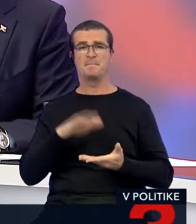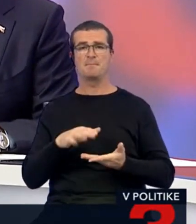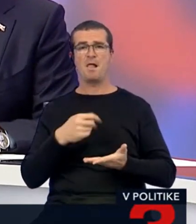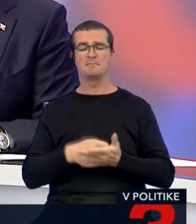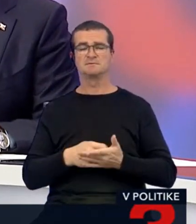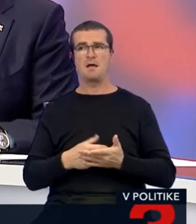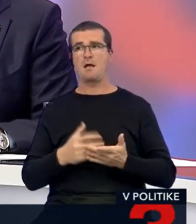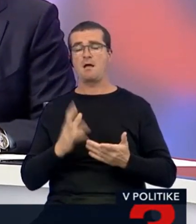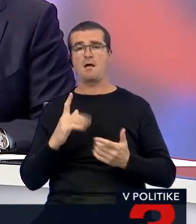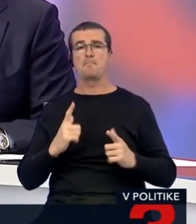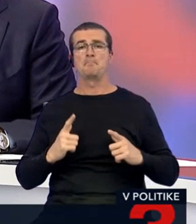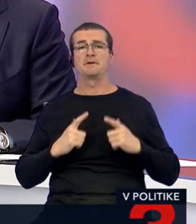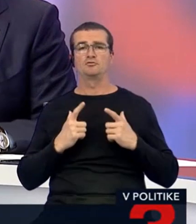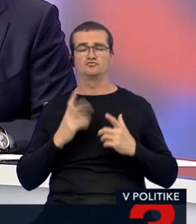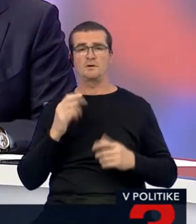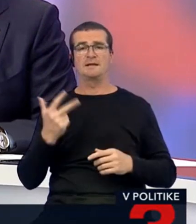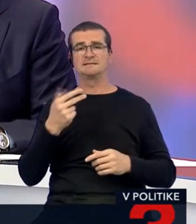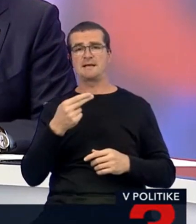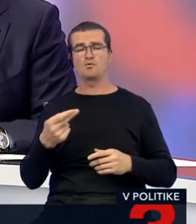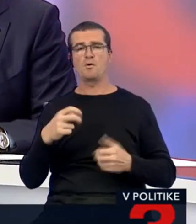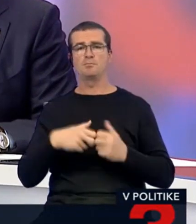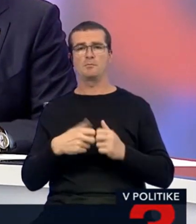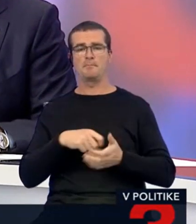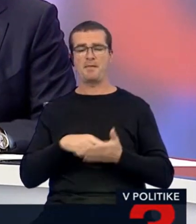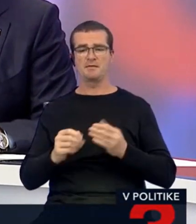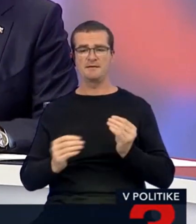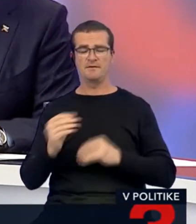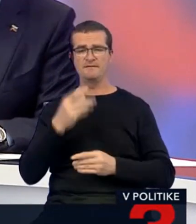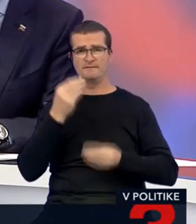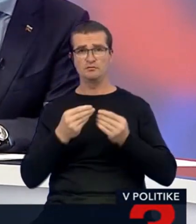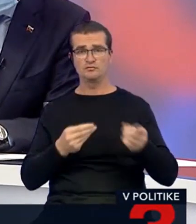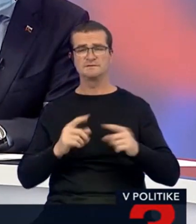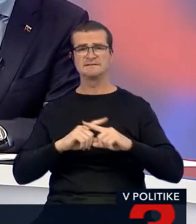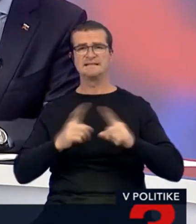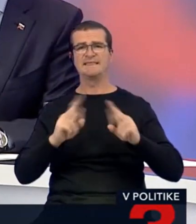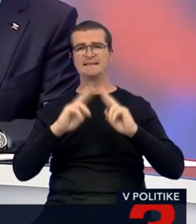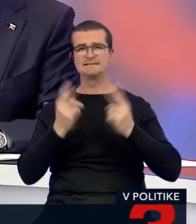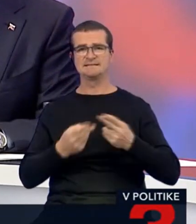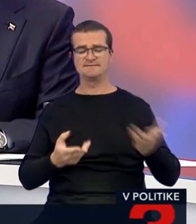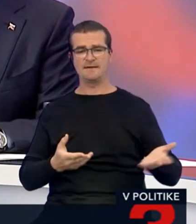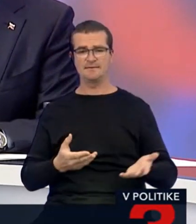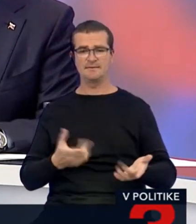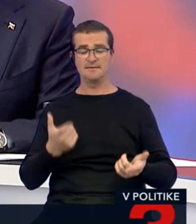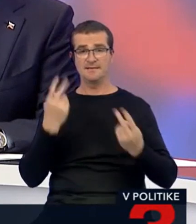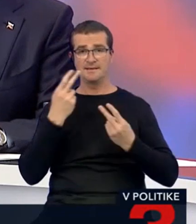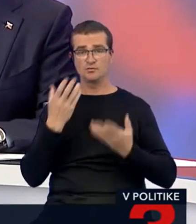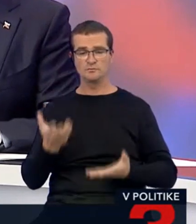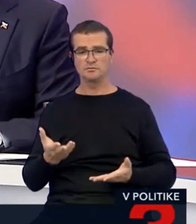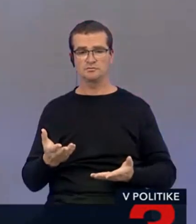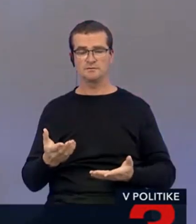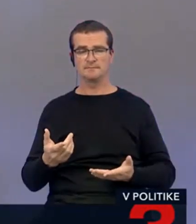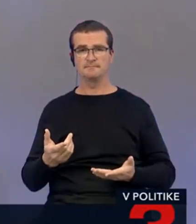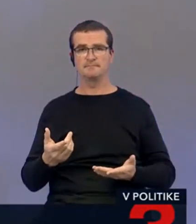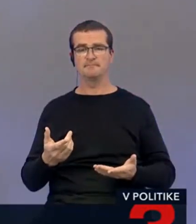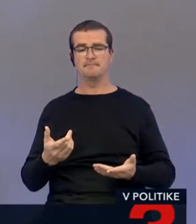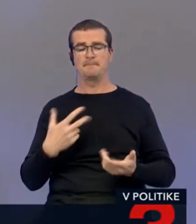ledva prežijú, tak aj 30 EUR majú problém zaplatiť navyše. Že si to takedy skúste, vy ste z iného sveta. Ale vy nerozumiete, ja viem,